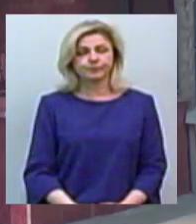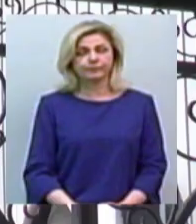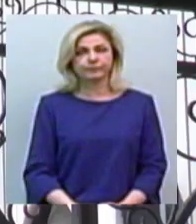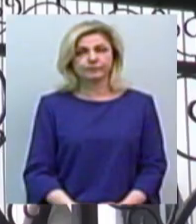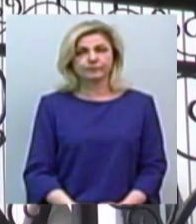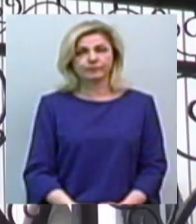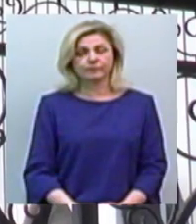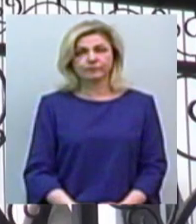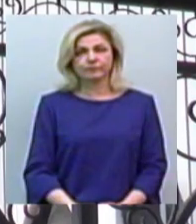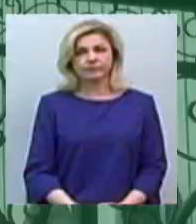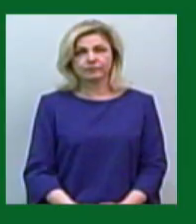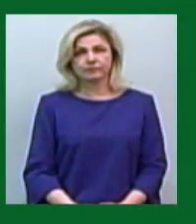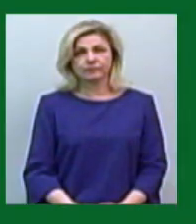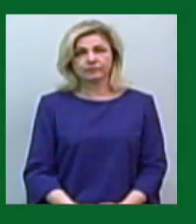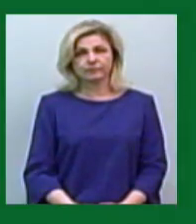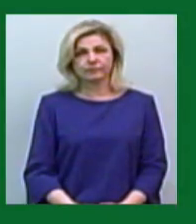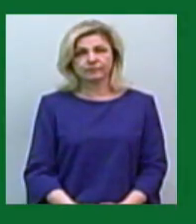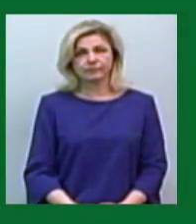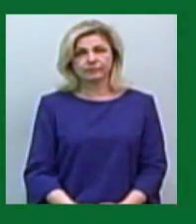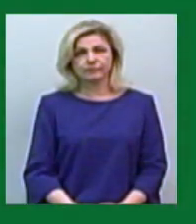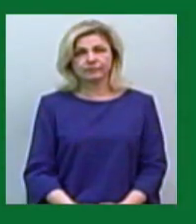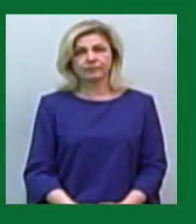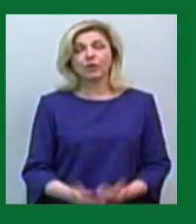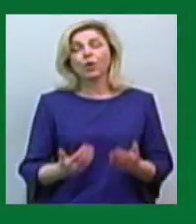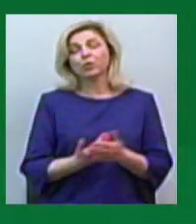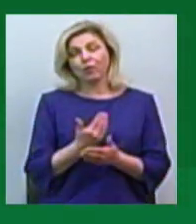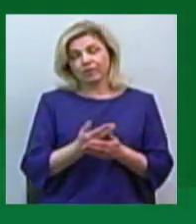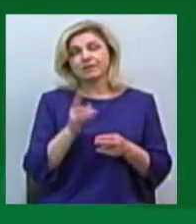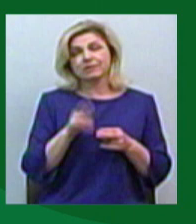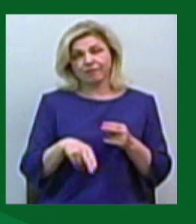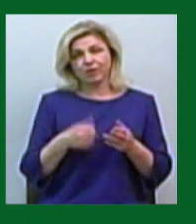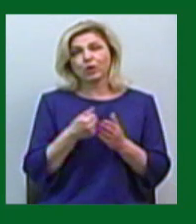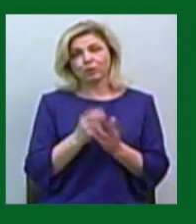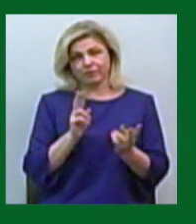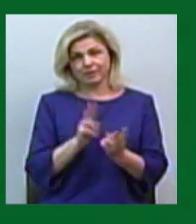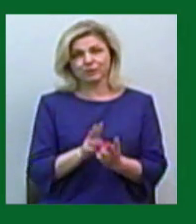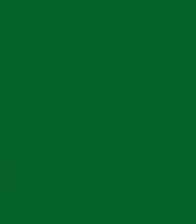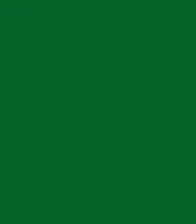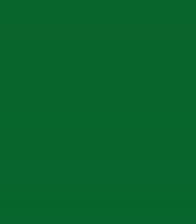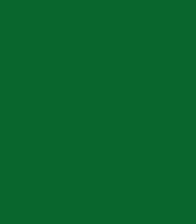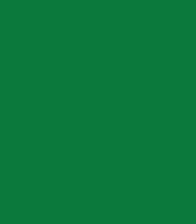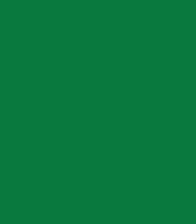новини на Суспільному, Миколаїв. На цьому в мене все. Гарного вечора, до зустрічі.